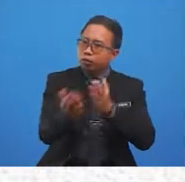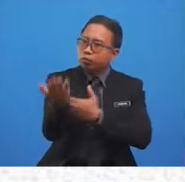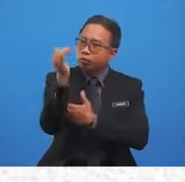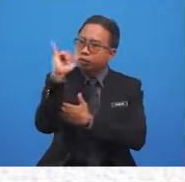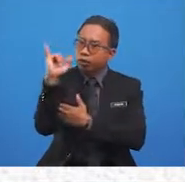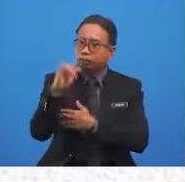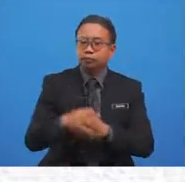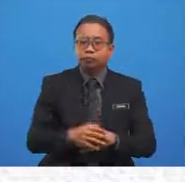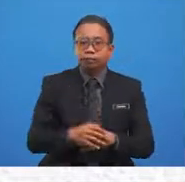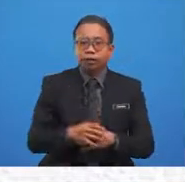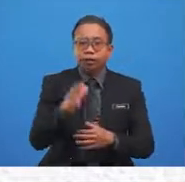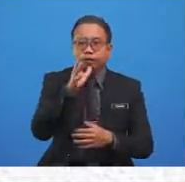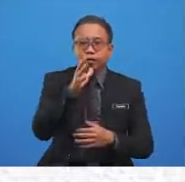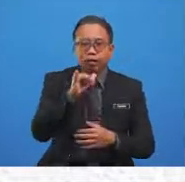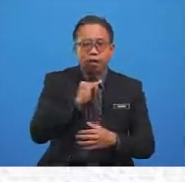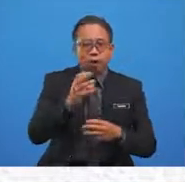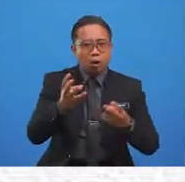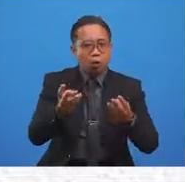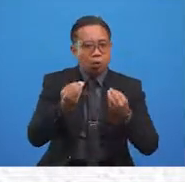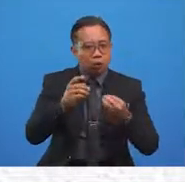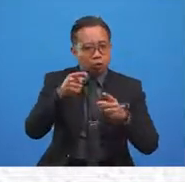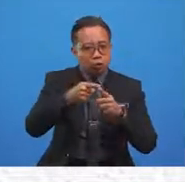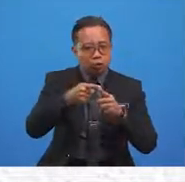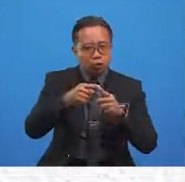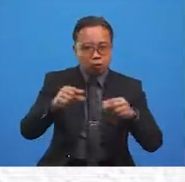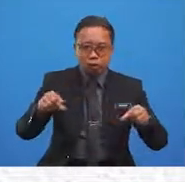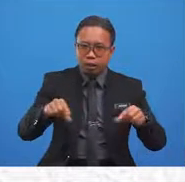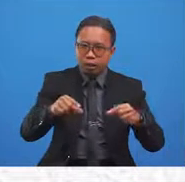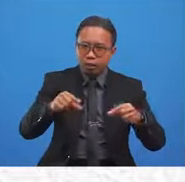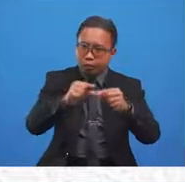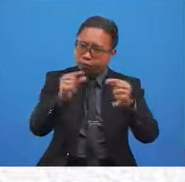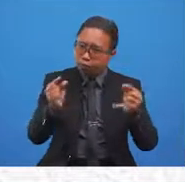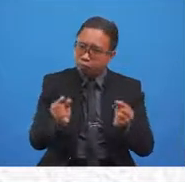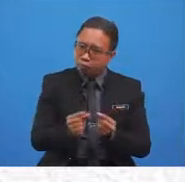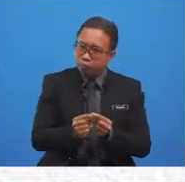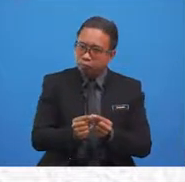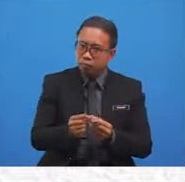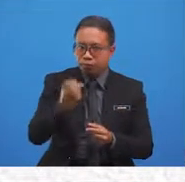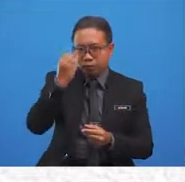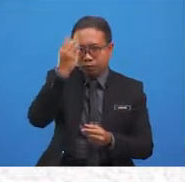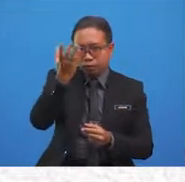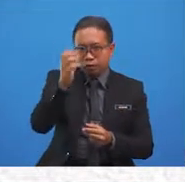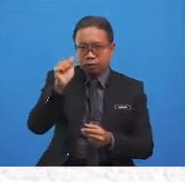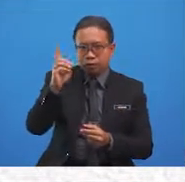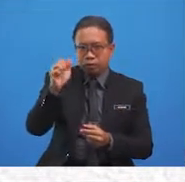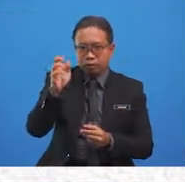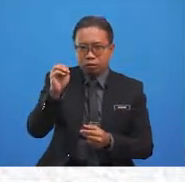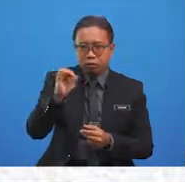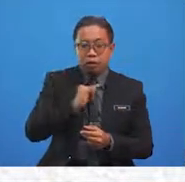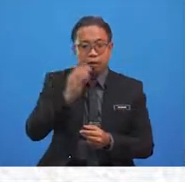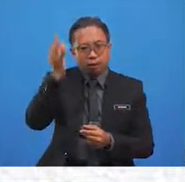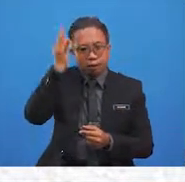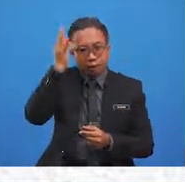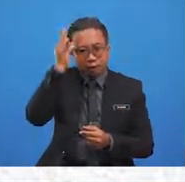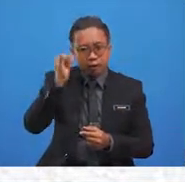I want to garden, says Adam excitedly. I think I want to